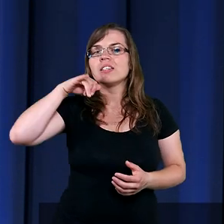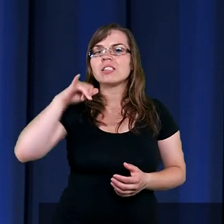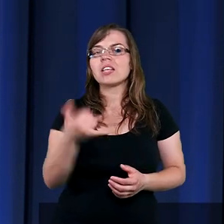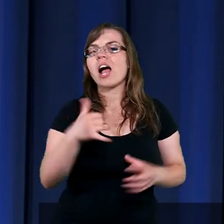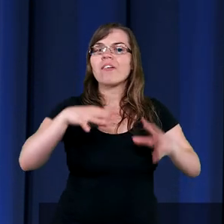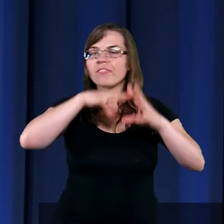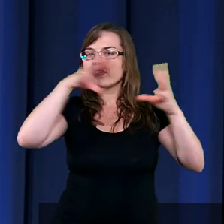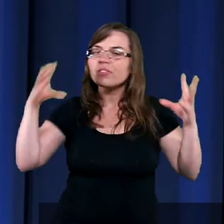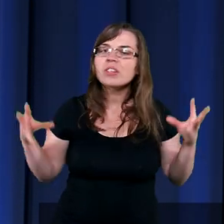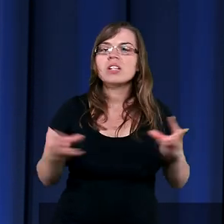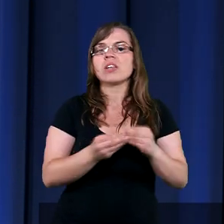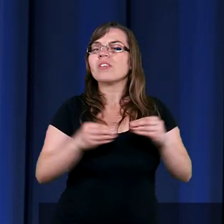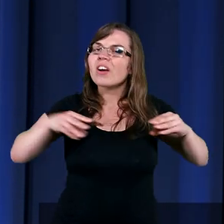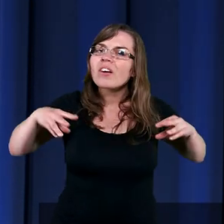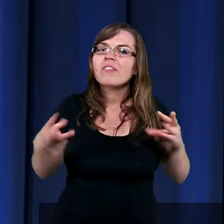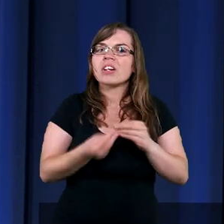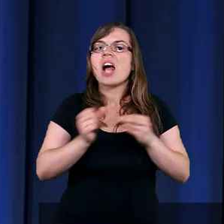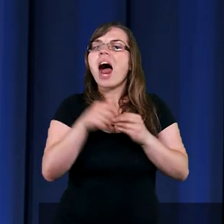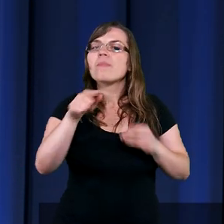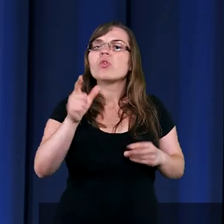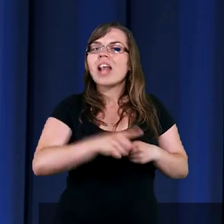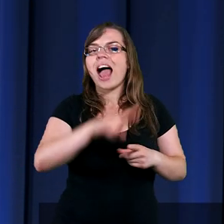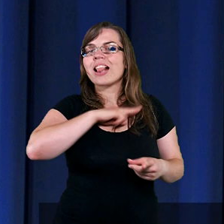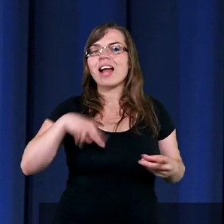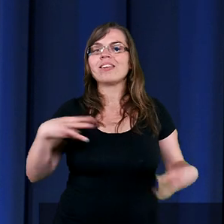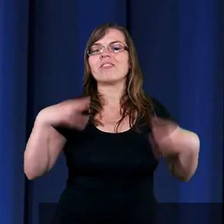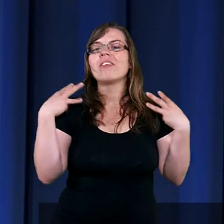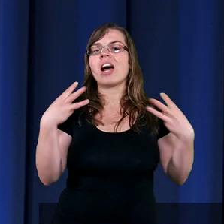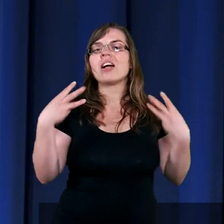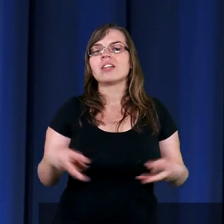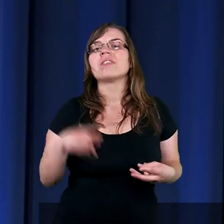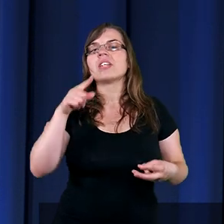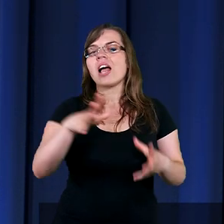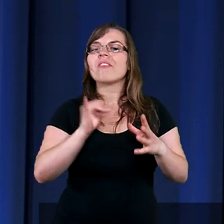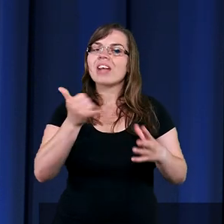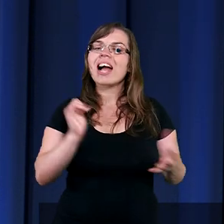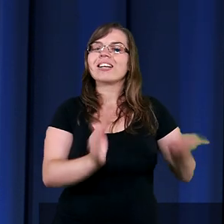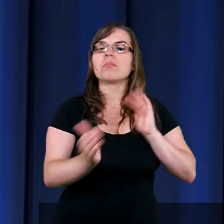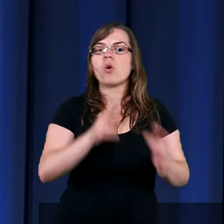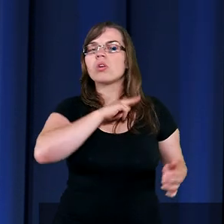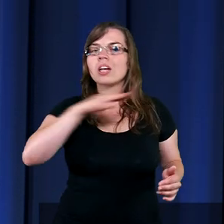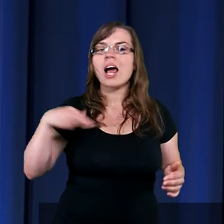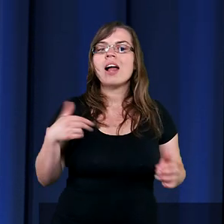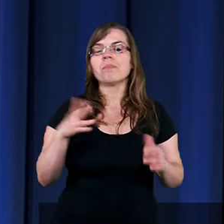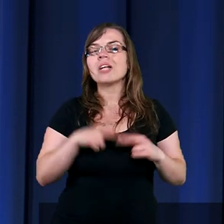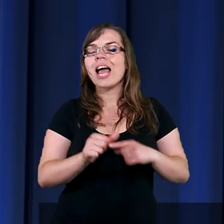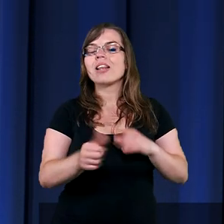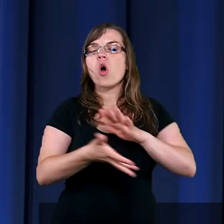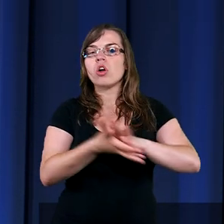wszystko albo to, co dla nas ważne jest w jakiś sposób nam odbierane.